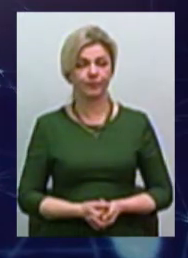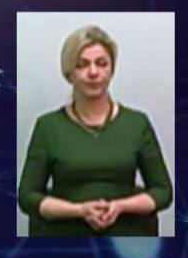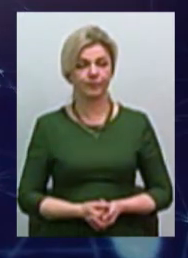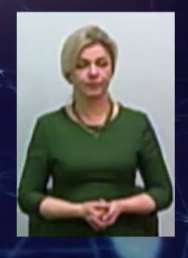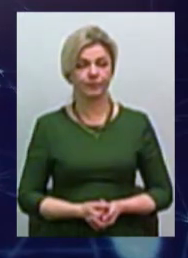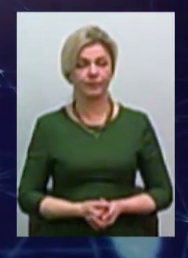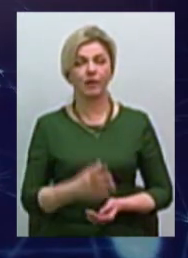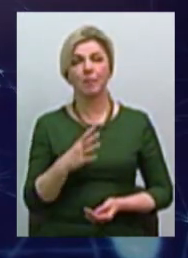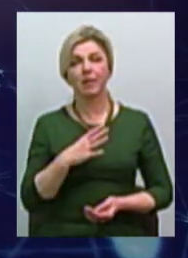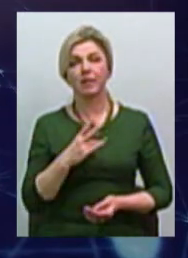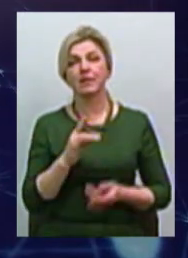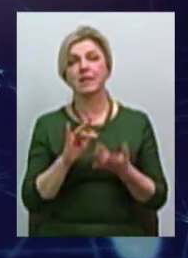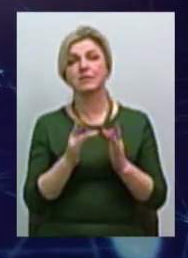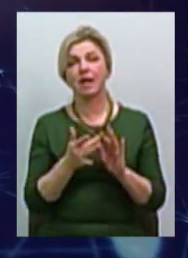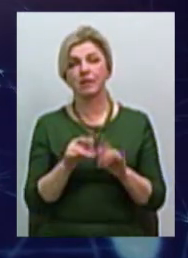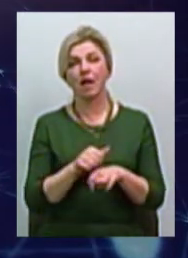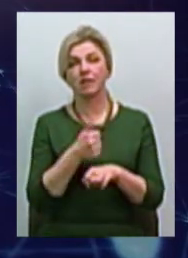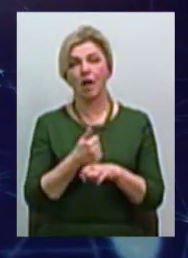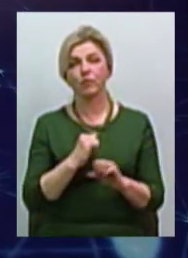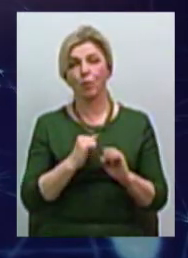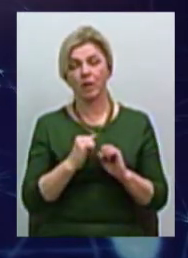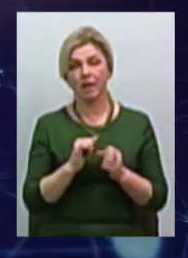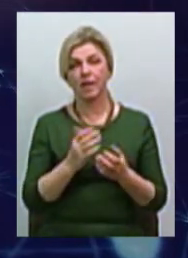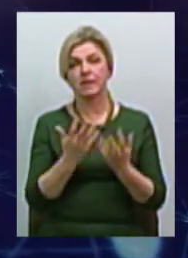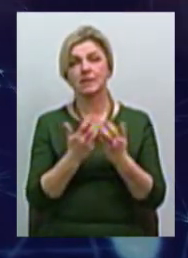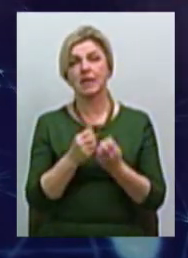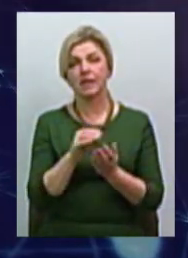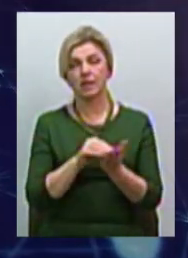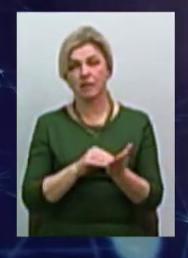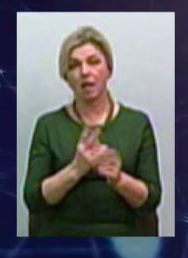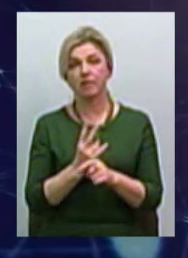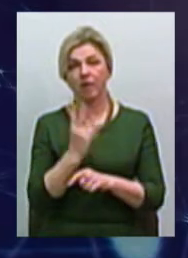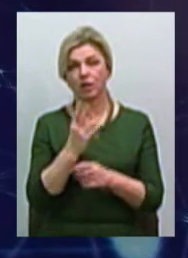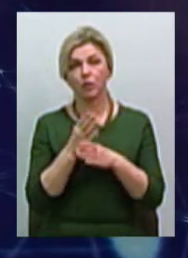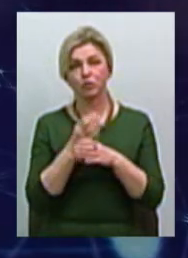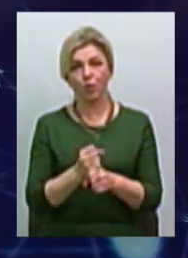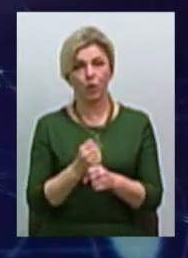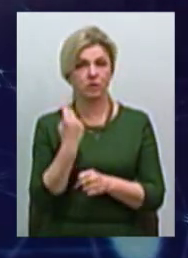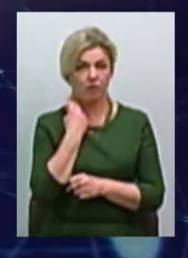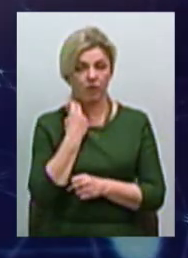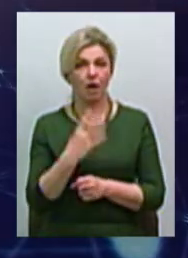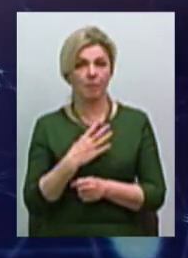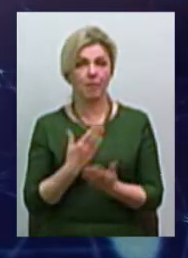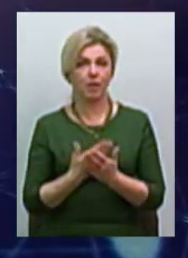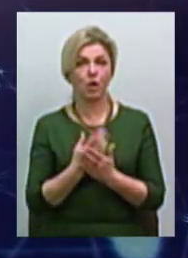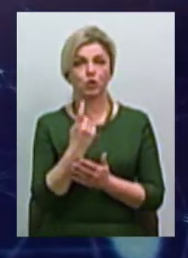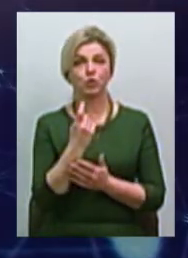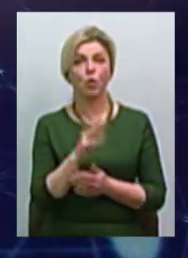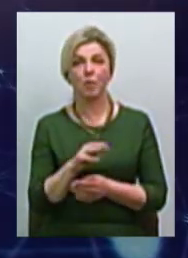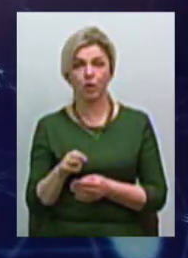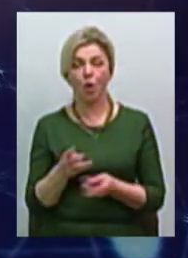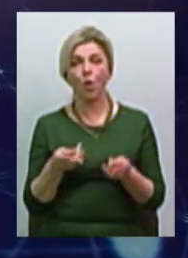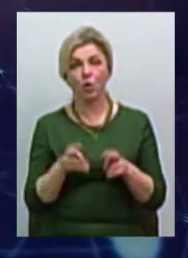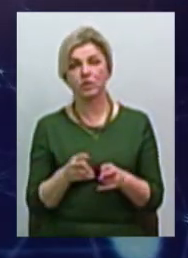сайті головного управління статистики, майже вдвічі скорочена заборгованість. Було близько 100 мільйонів, залишається трохи менше 50.